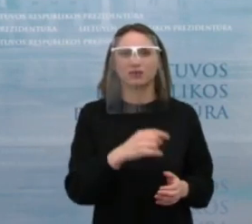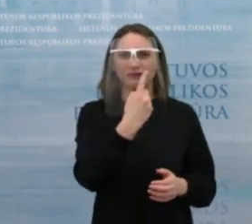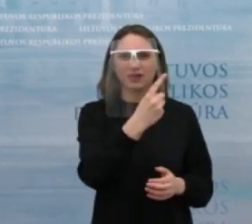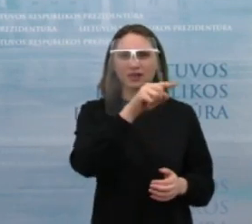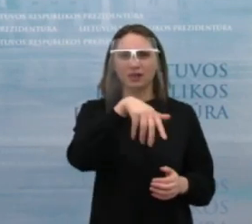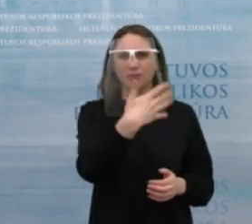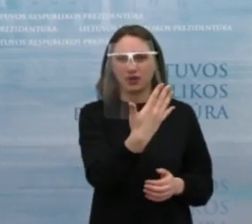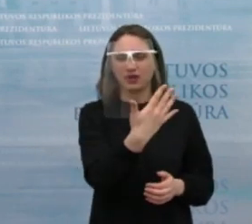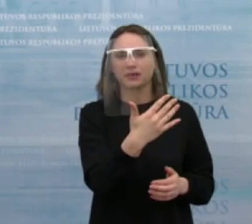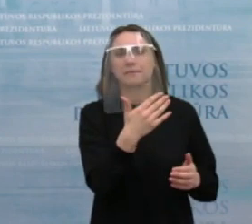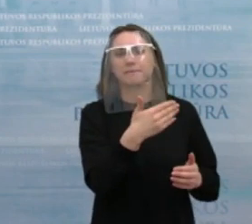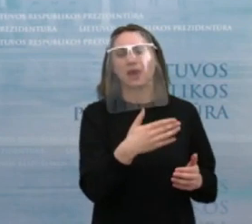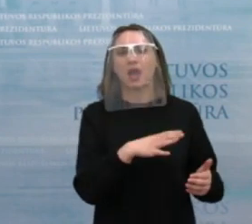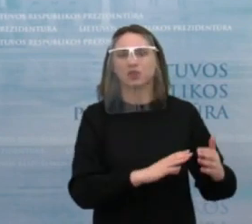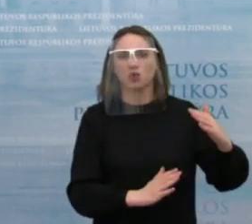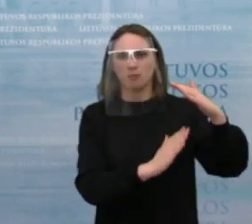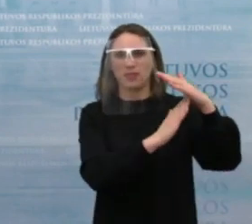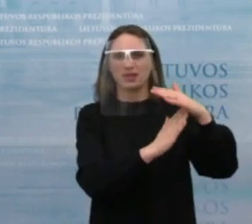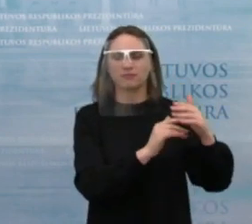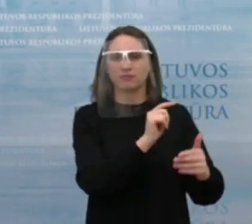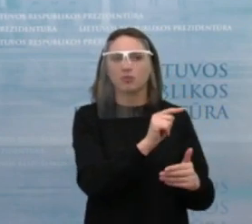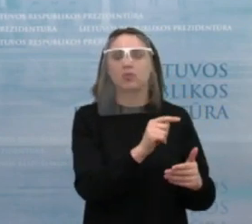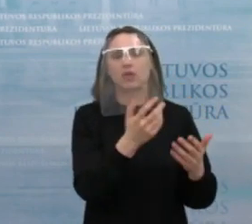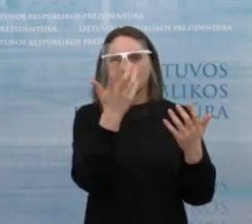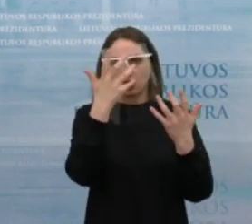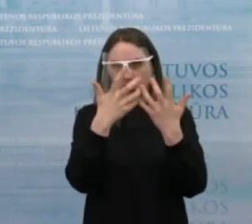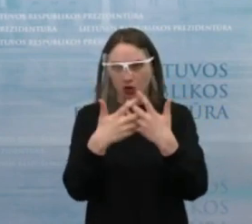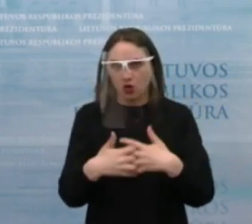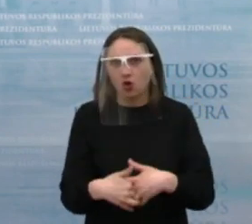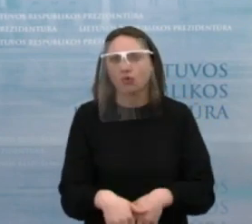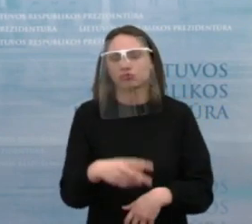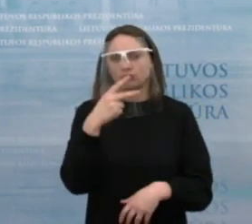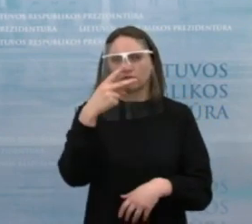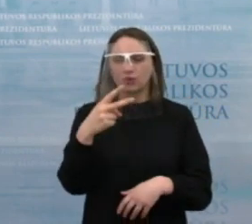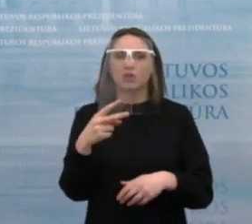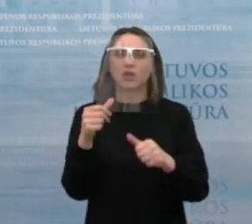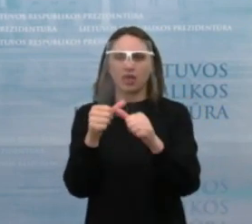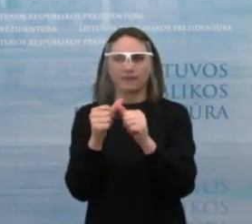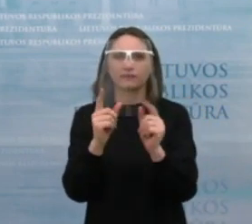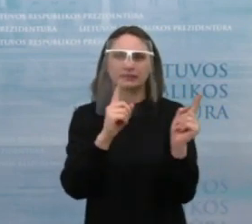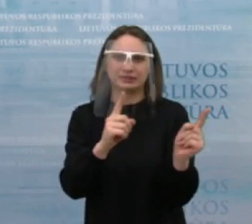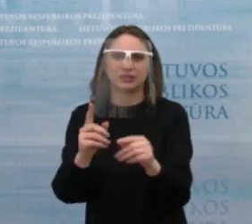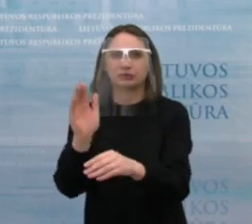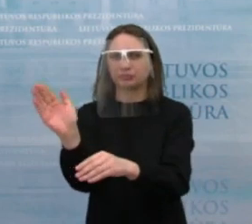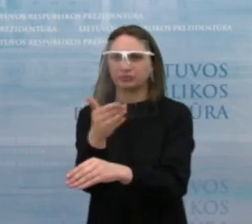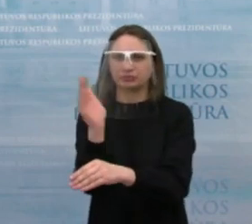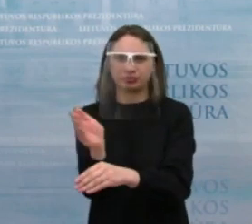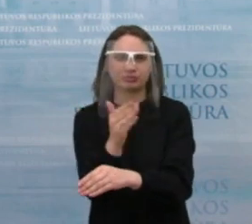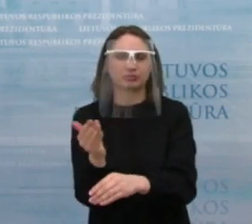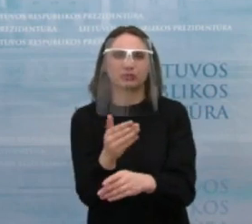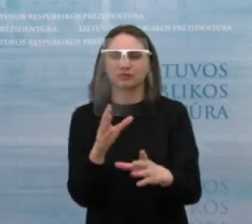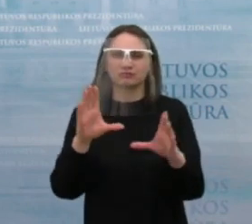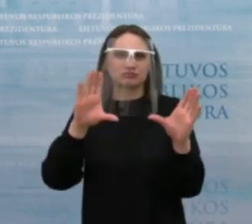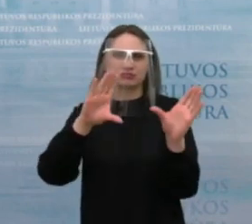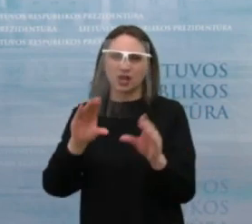MMA, padėjo išsaugoti darbo vietų daugiau. Ir mes manome, kad nedarbo rodikliai, nepriemus šitų sprendimų